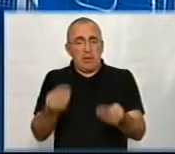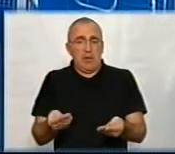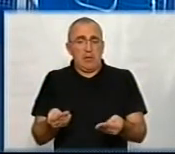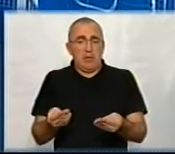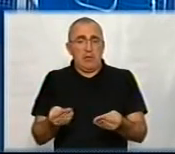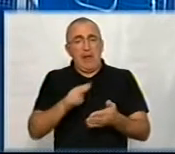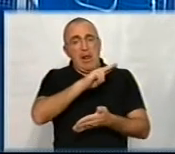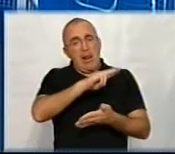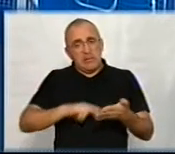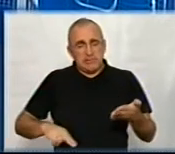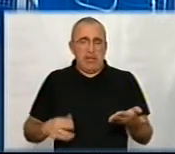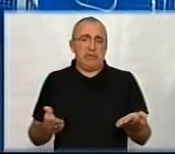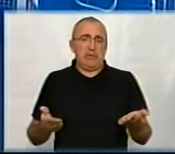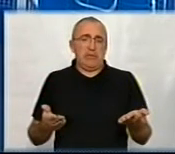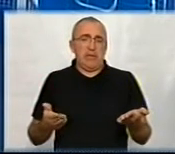ліцензії,